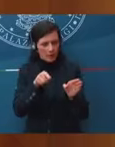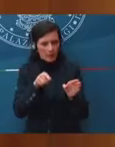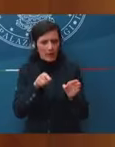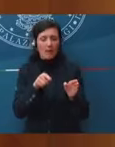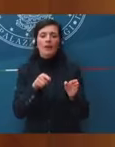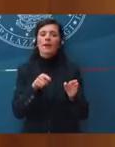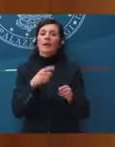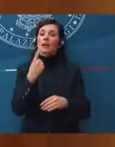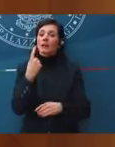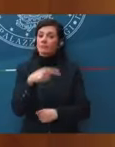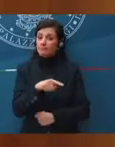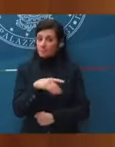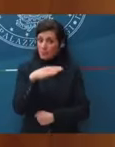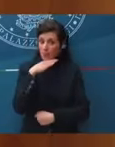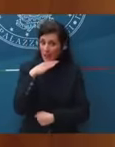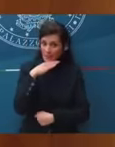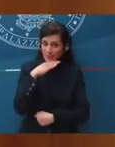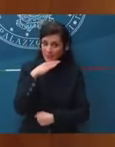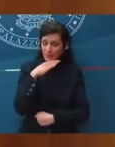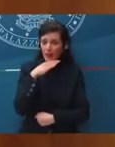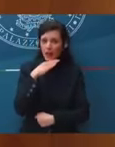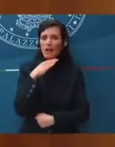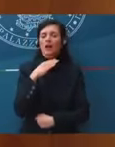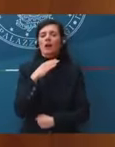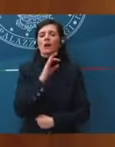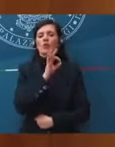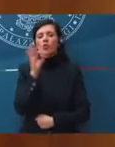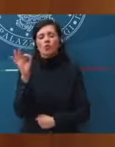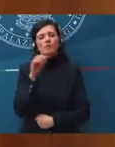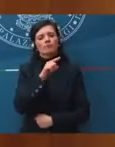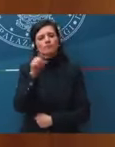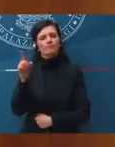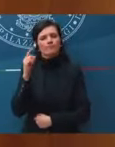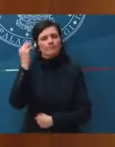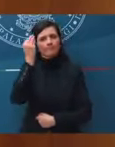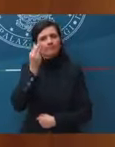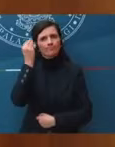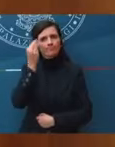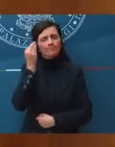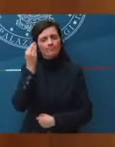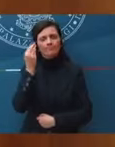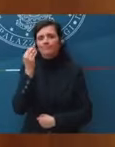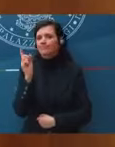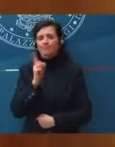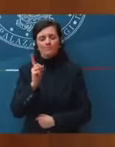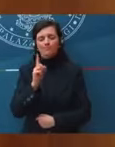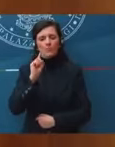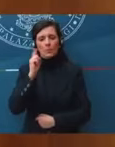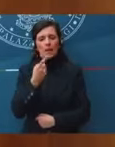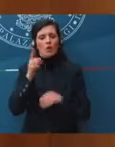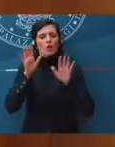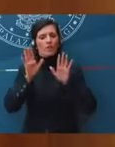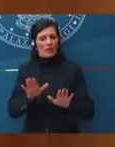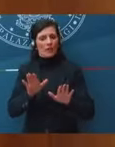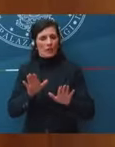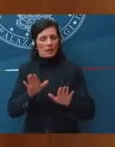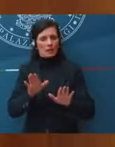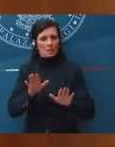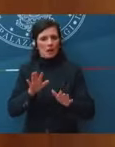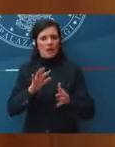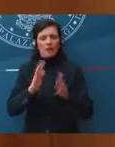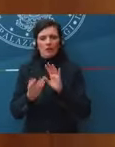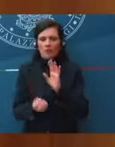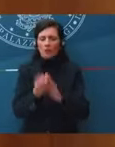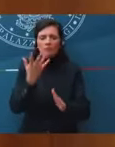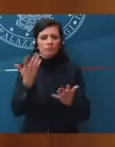basterà, oppure pensate che questo possa essere, a un certo punto bisognerà fermarsi per non creare un blocco che una